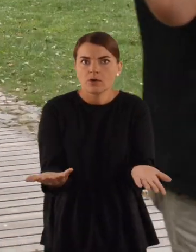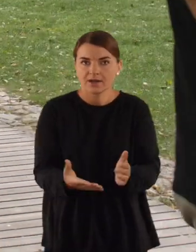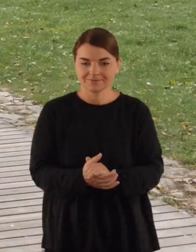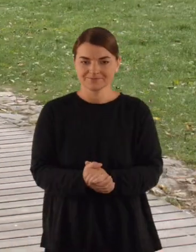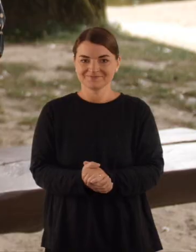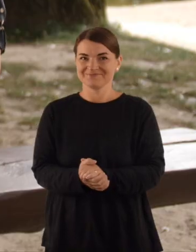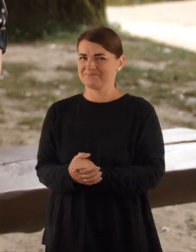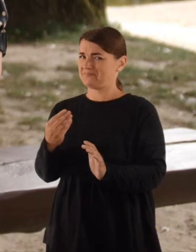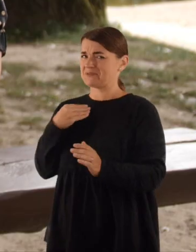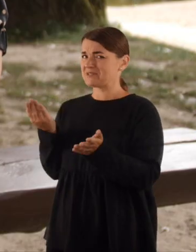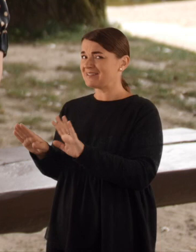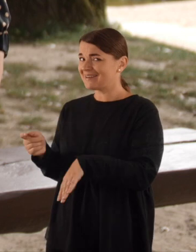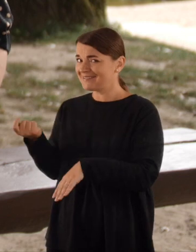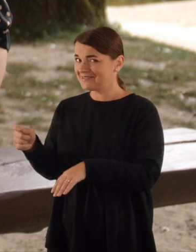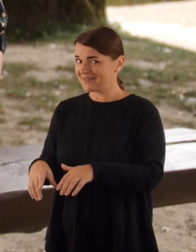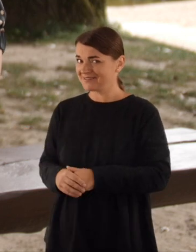met? Mums nelieka.